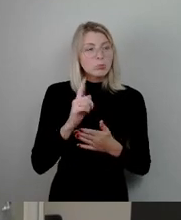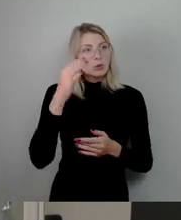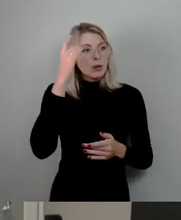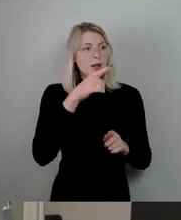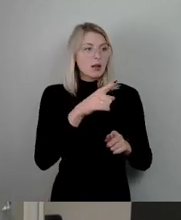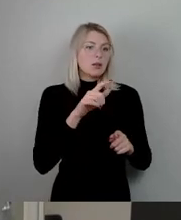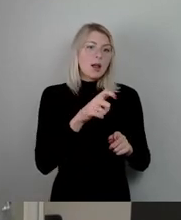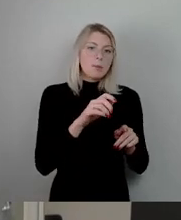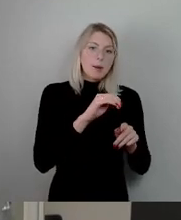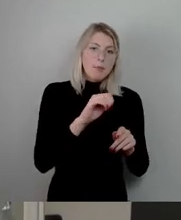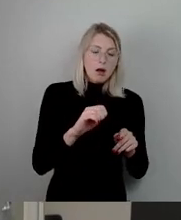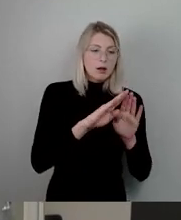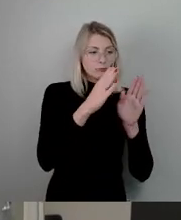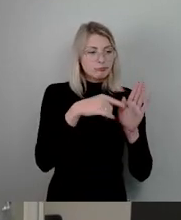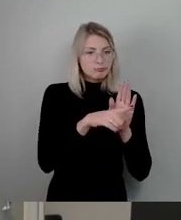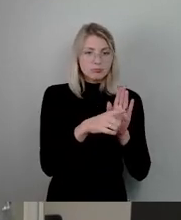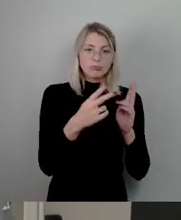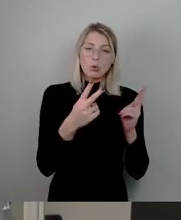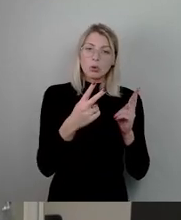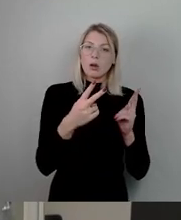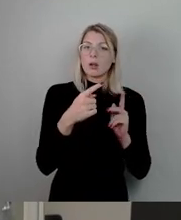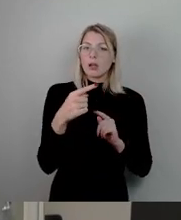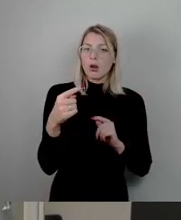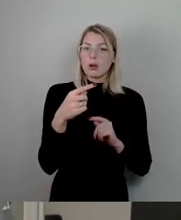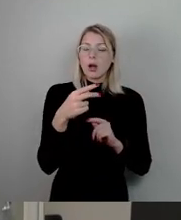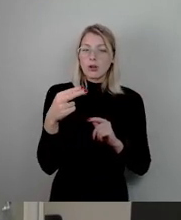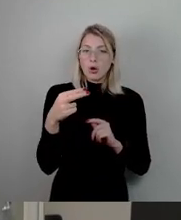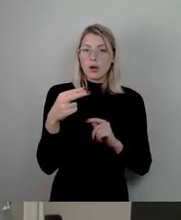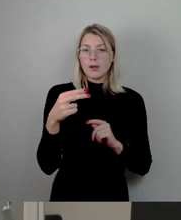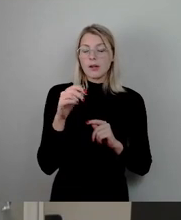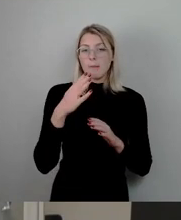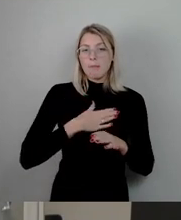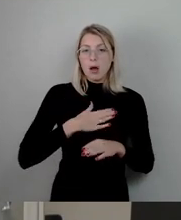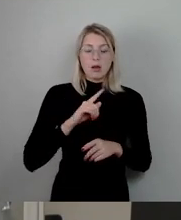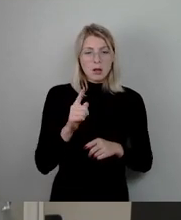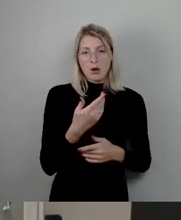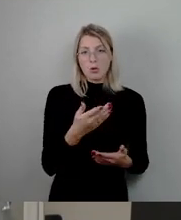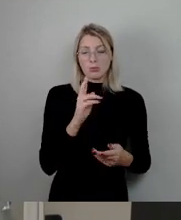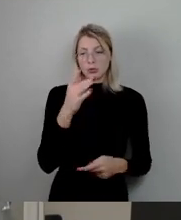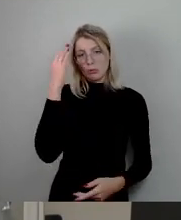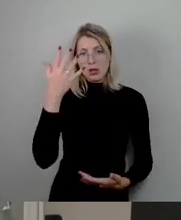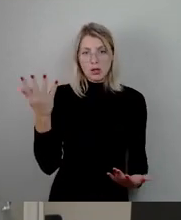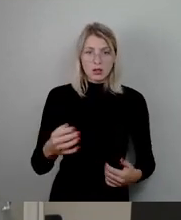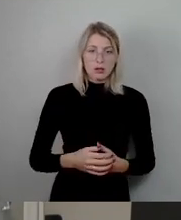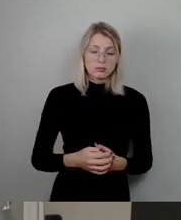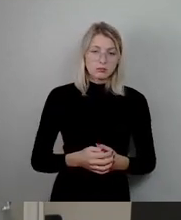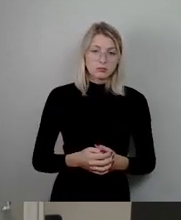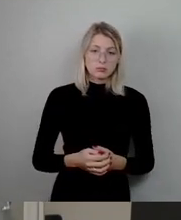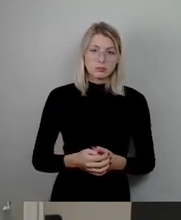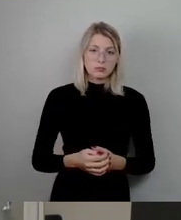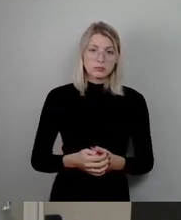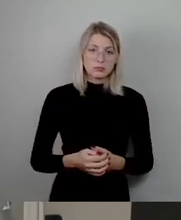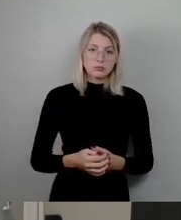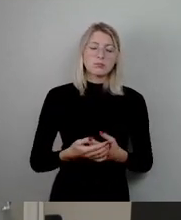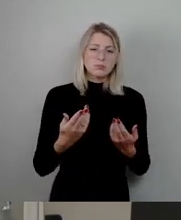beim Georg-Arnert-Bad oder auch genauso dann bei der Schwimmhalle am Freiberger Platz. Und dieser Sanierungsstau dann, der wird